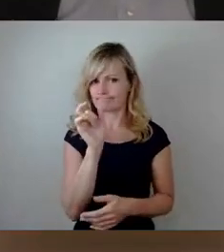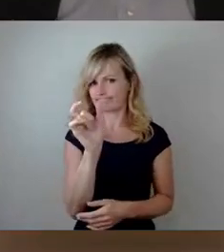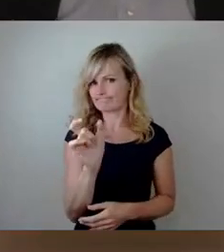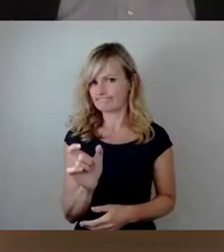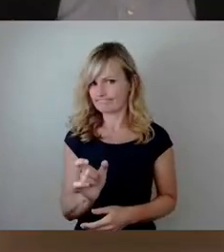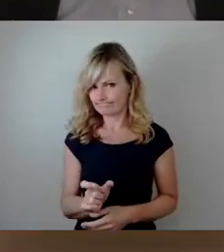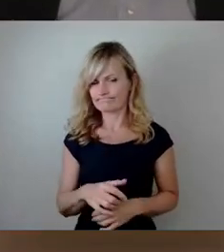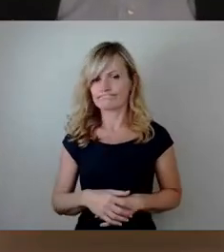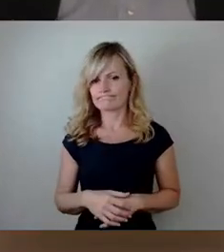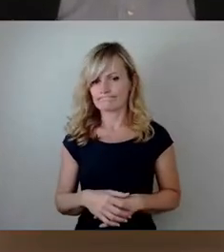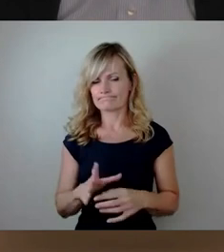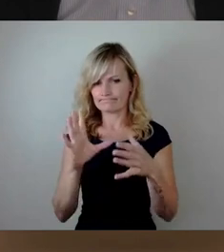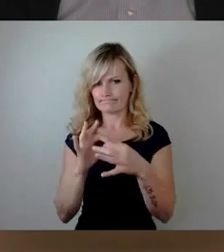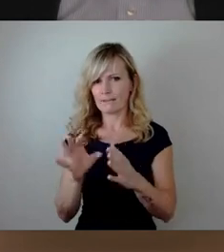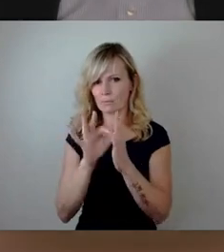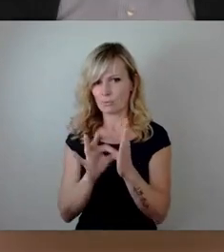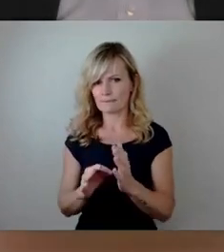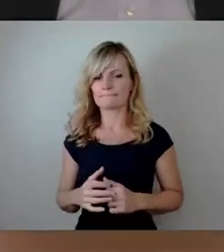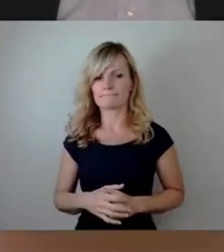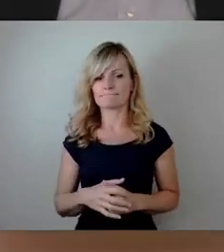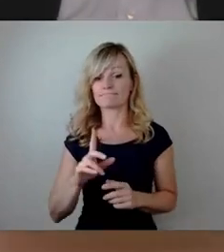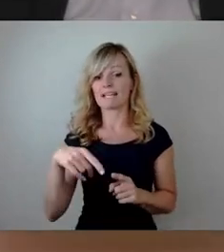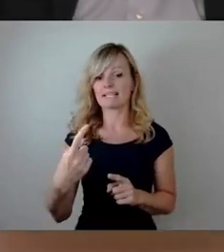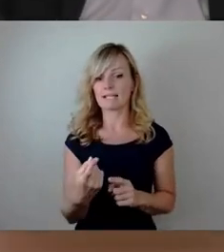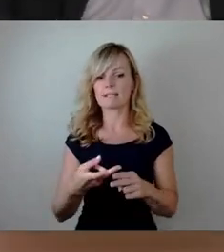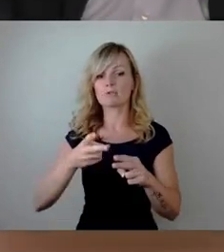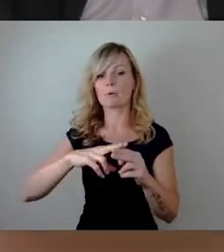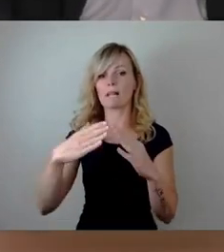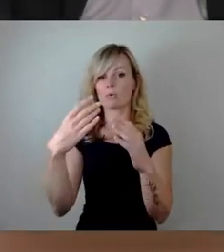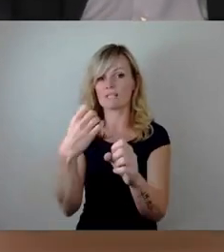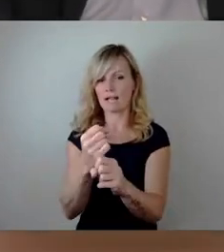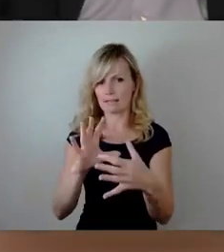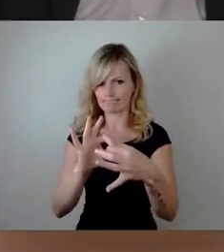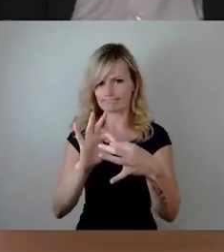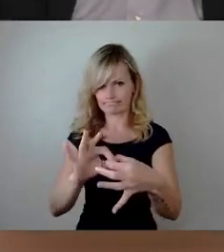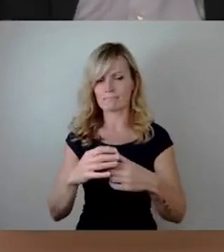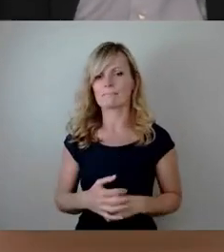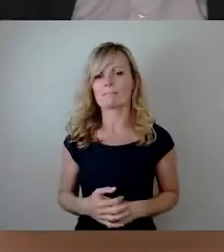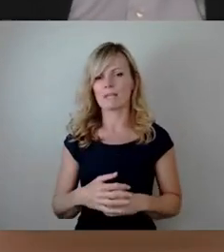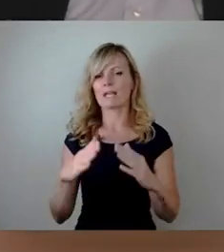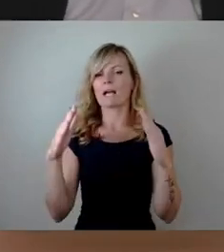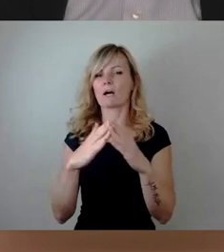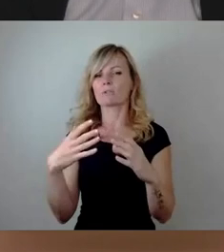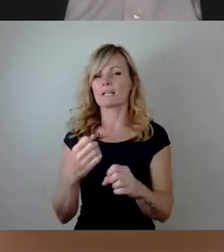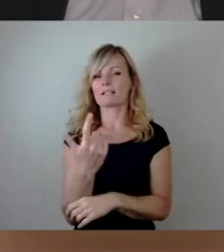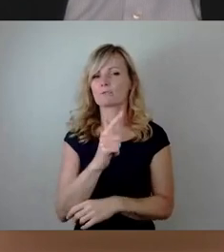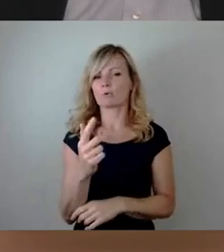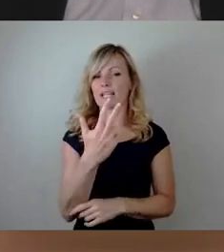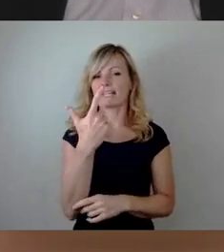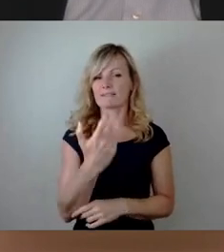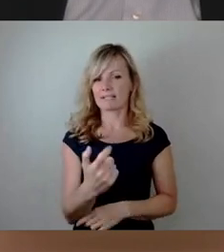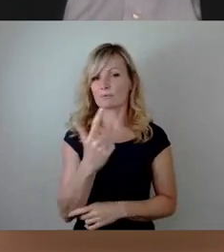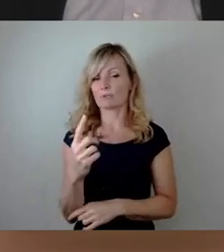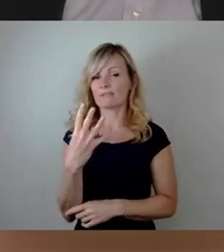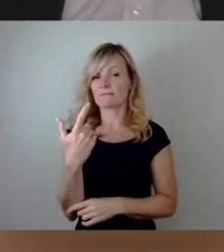Doppelhaushalt betreffen und eben mit dem Haushalt 2023-2024, also im aktuellen